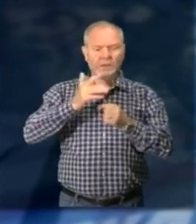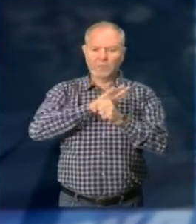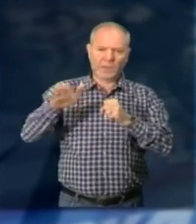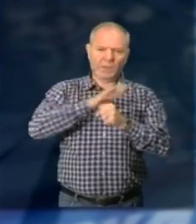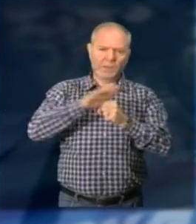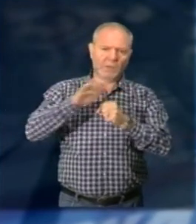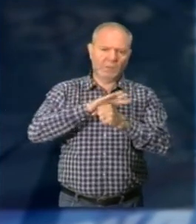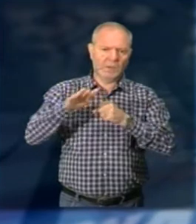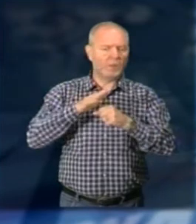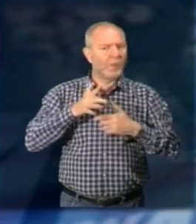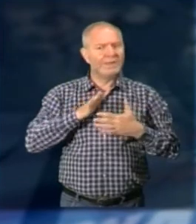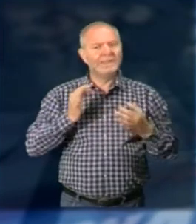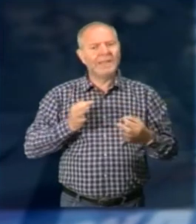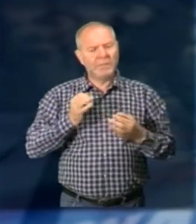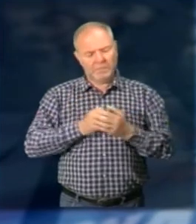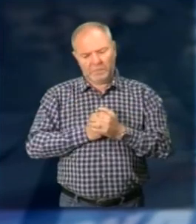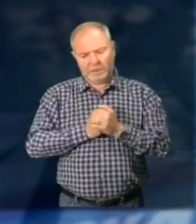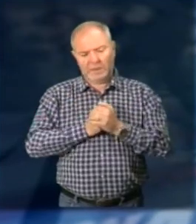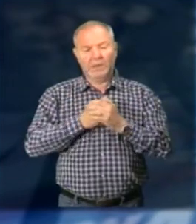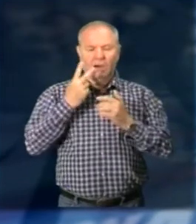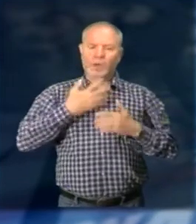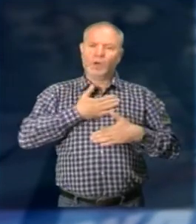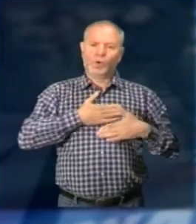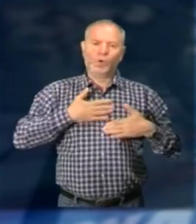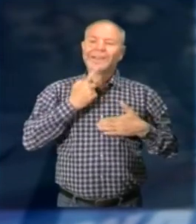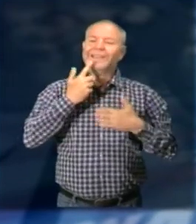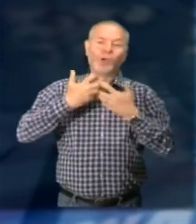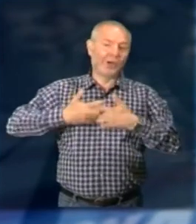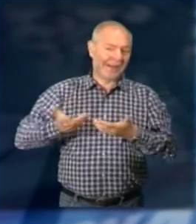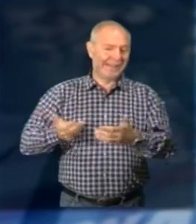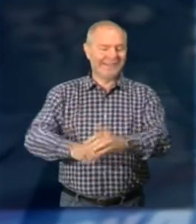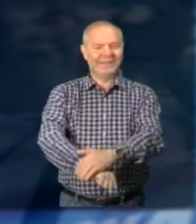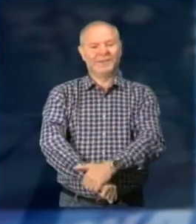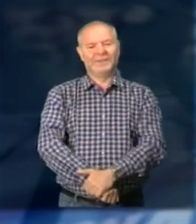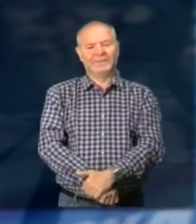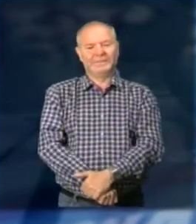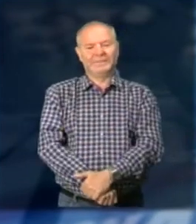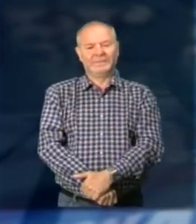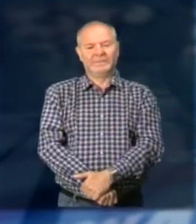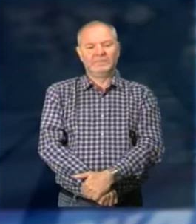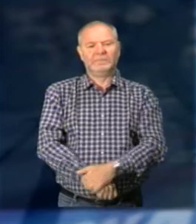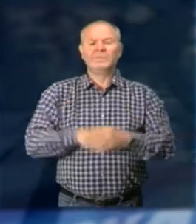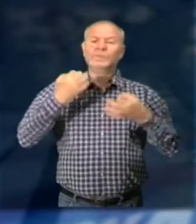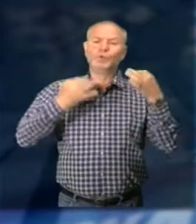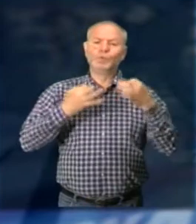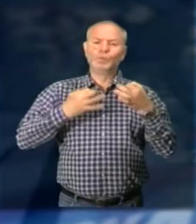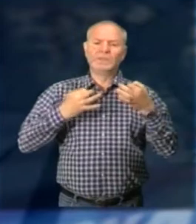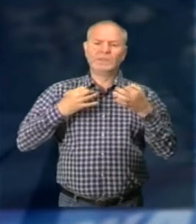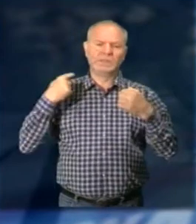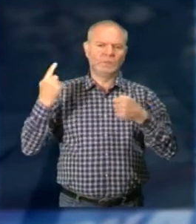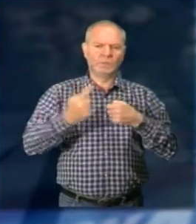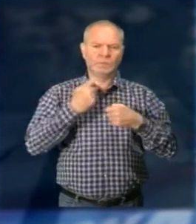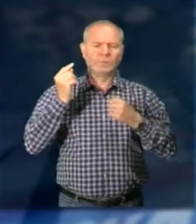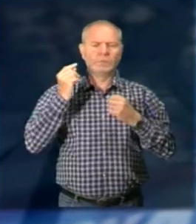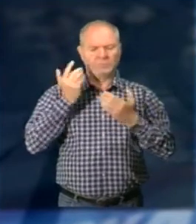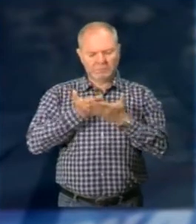limite della capienza del teatro Che non possono che lasciare soddisfatta l'organizzazione Anche nei giudizi che chiediamo alla fine di ogni spettacolo